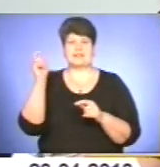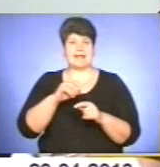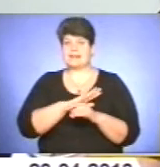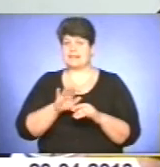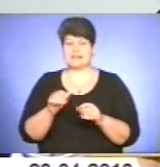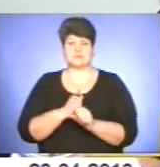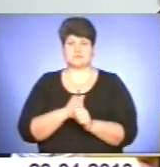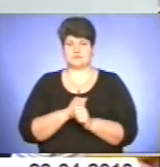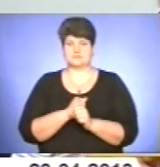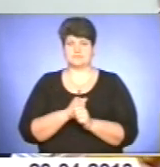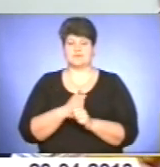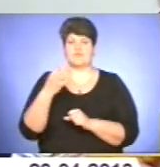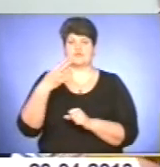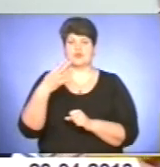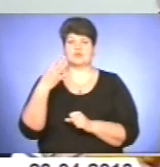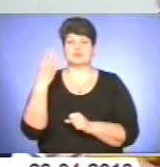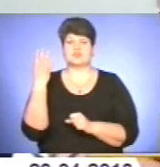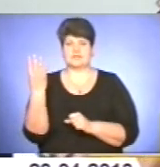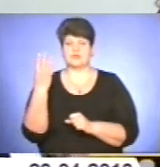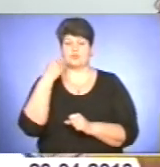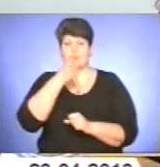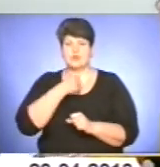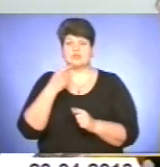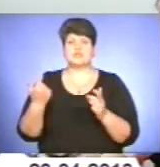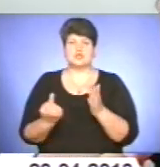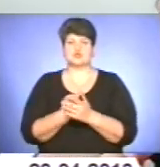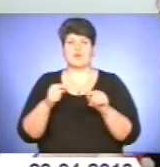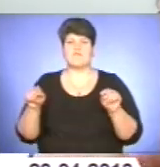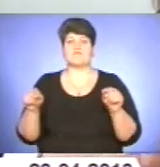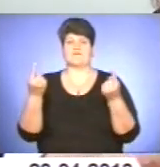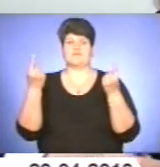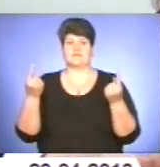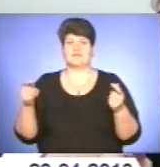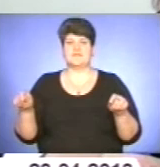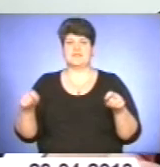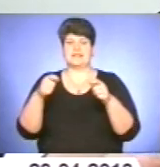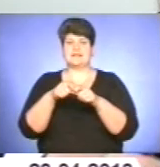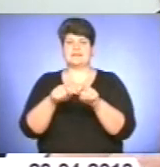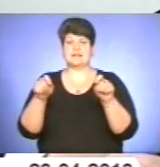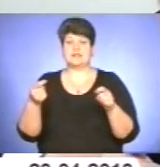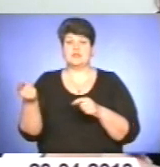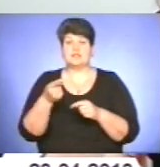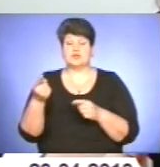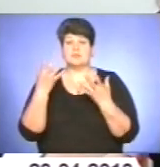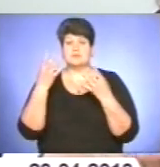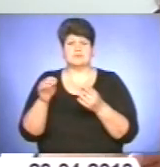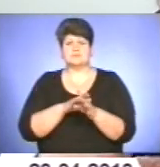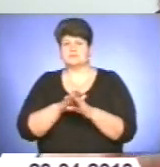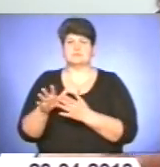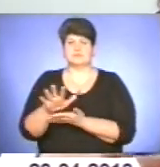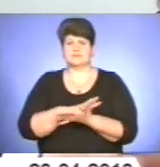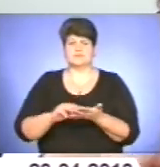в 1944 році її знов відновили. Це після руїн, коли Тернопіль був вщень розбитий.